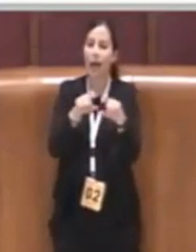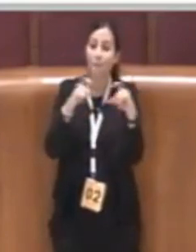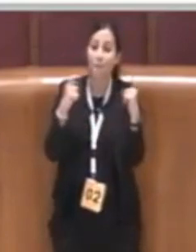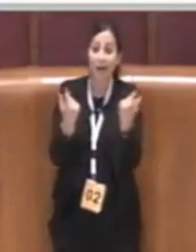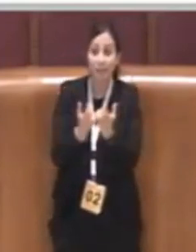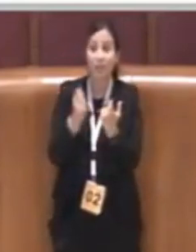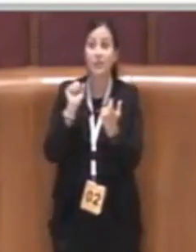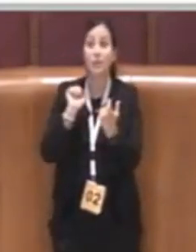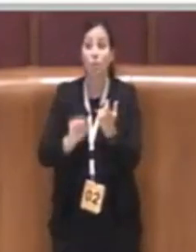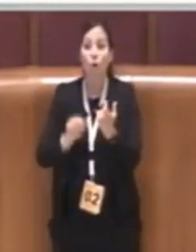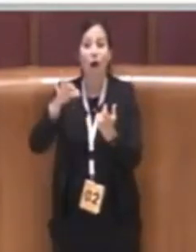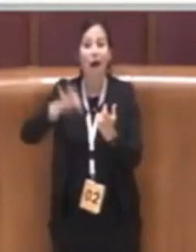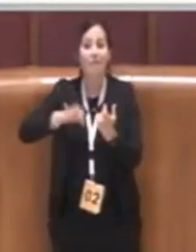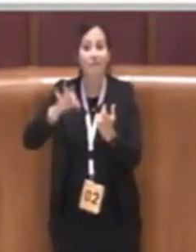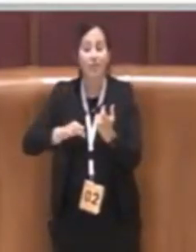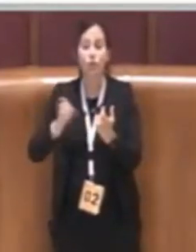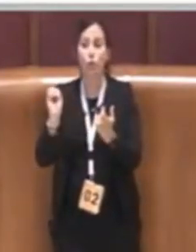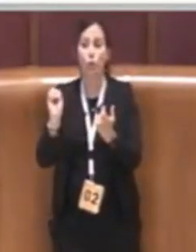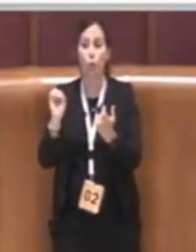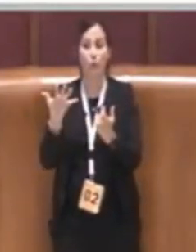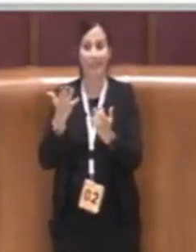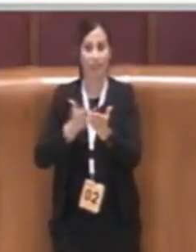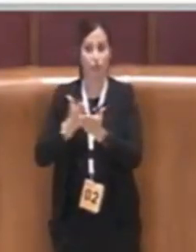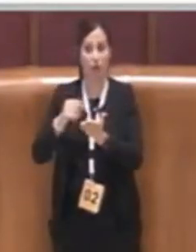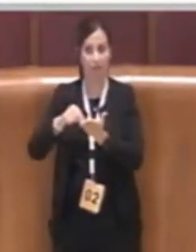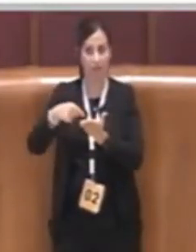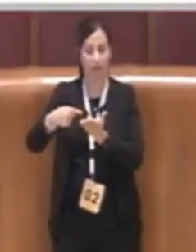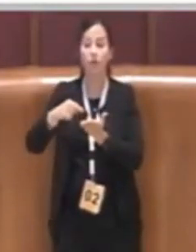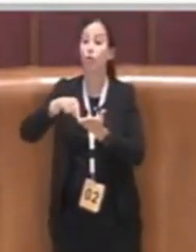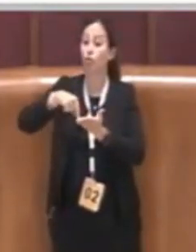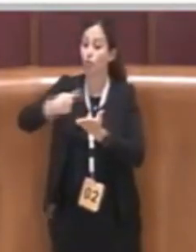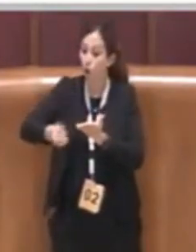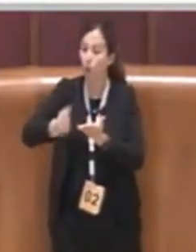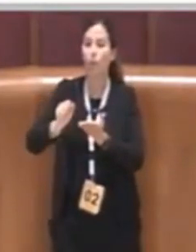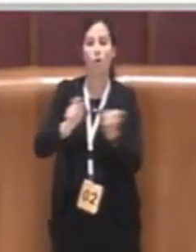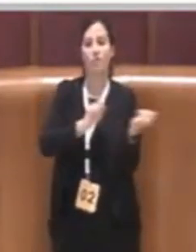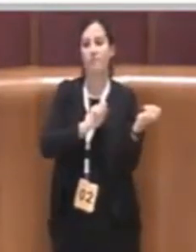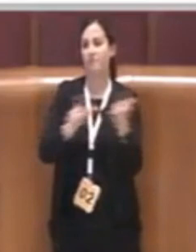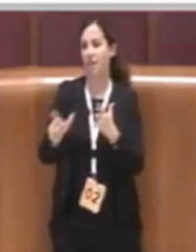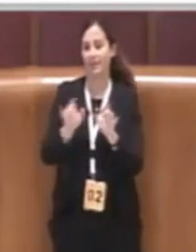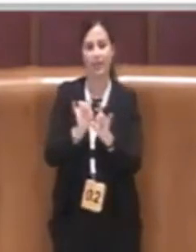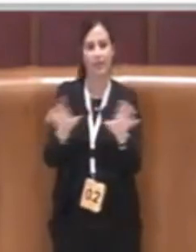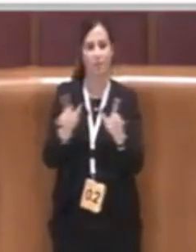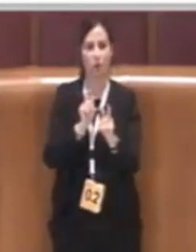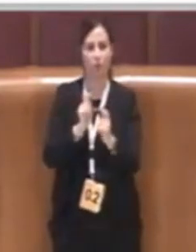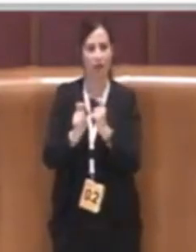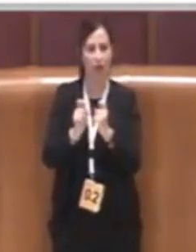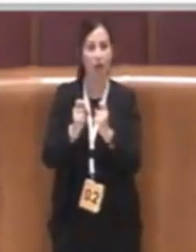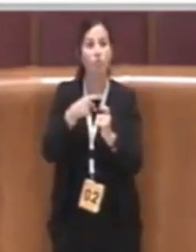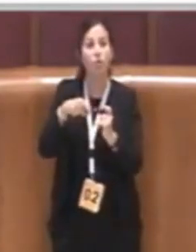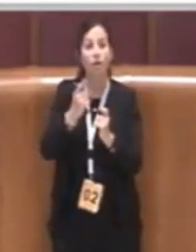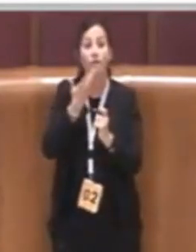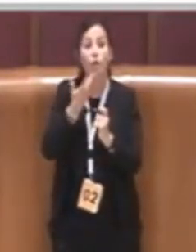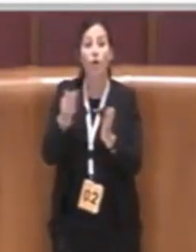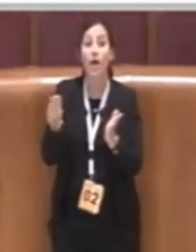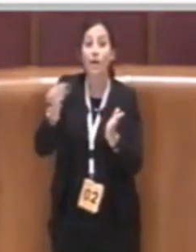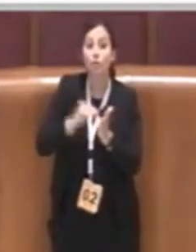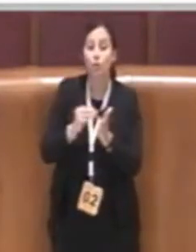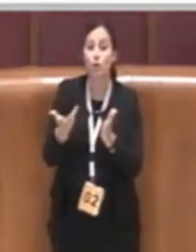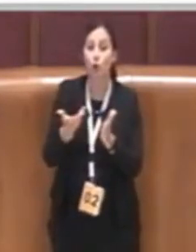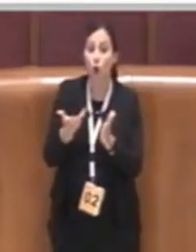venduti al libero mercato noi vogliamo introdurre all'interno delle convenzioni che i 15 anni vengano